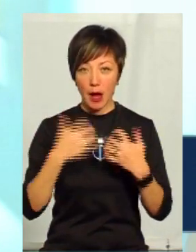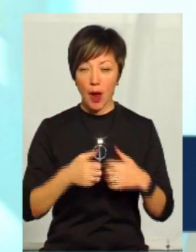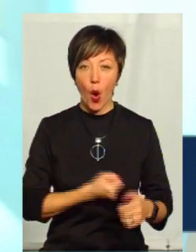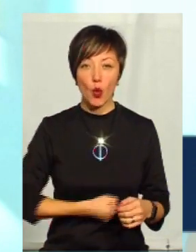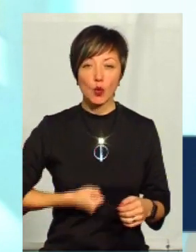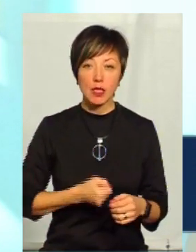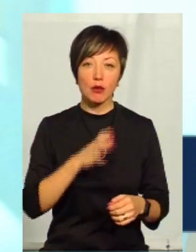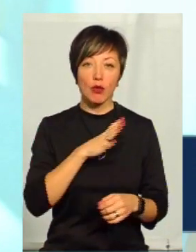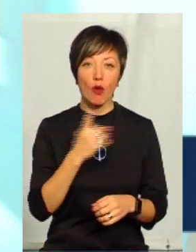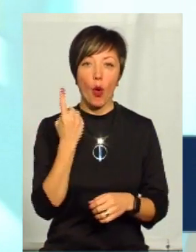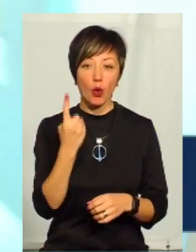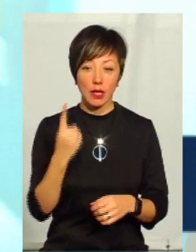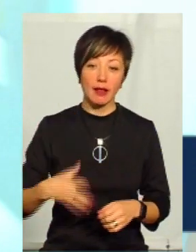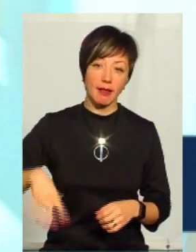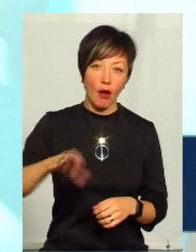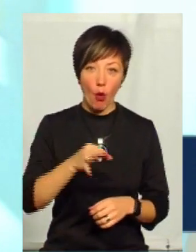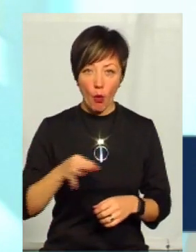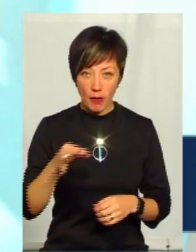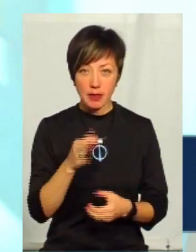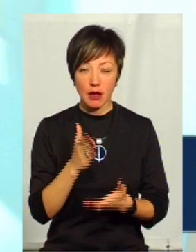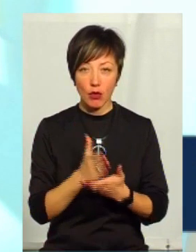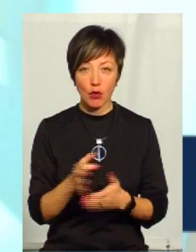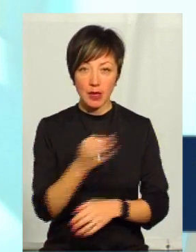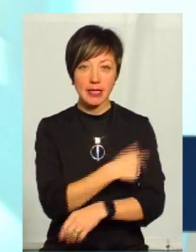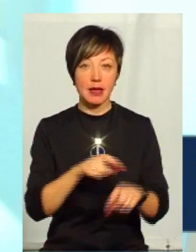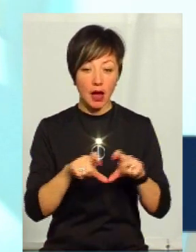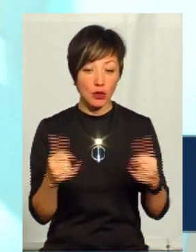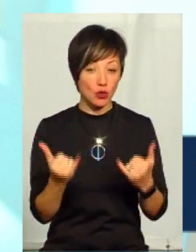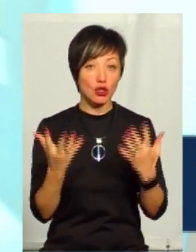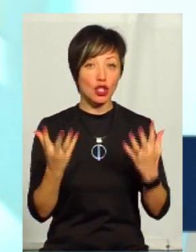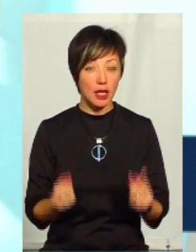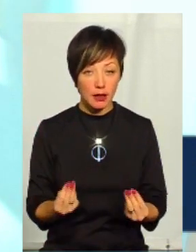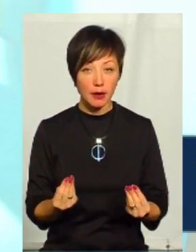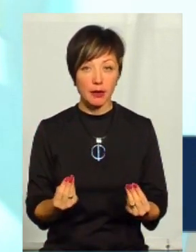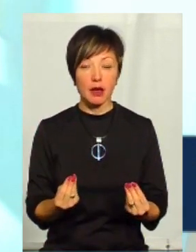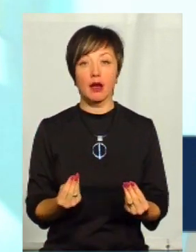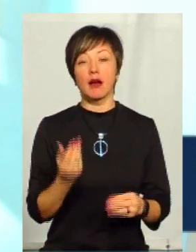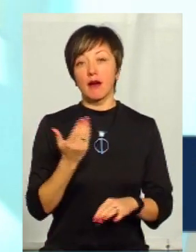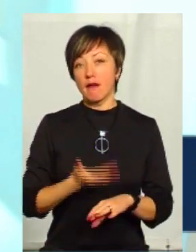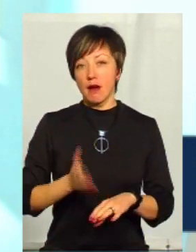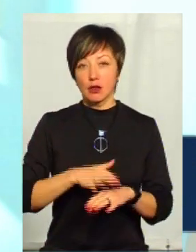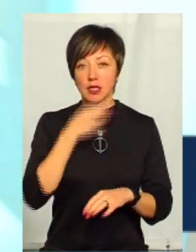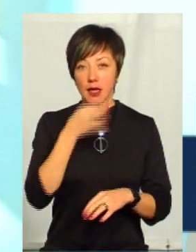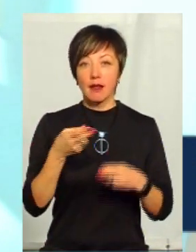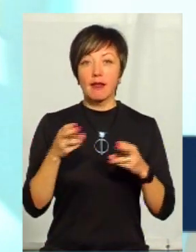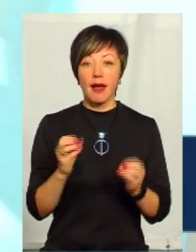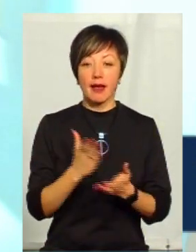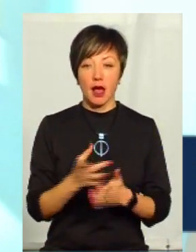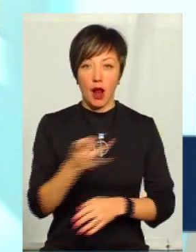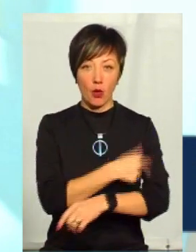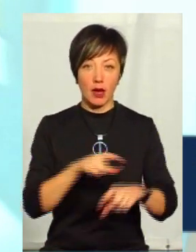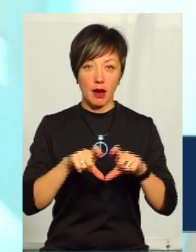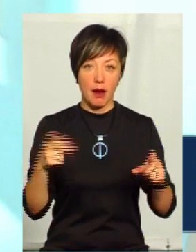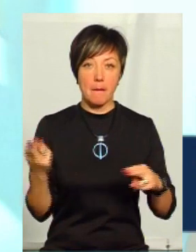ультразвікової діагностики був лише один на область, і він знаходиться в обласній лікарні, то на сьогоднішній день важко сказати, де є така районна